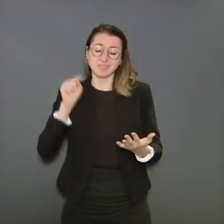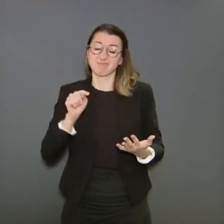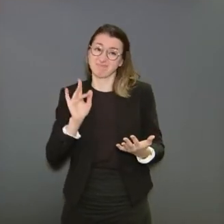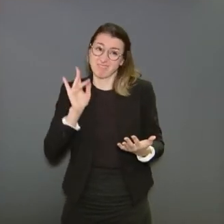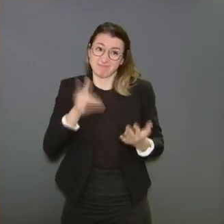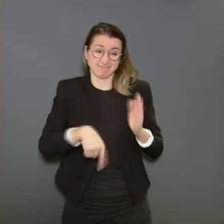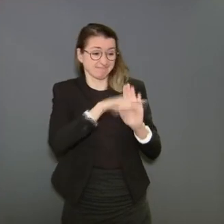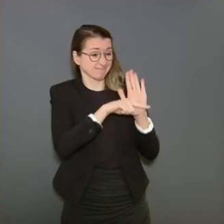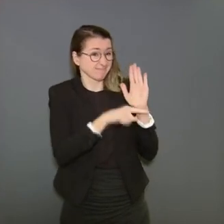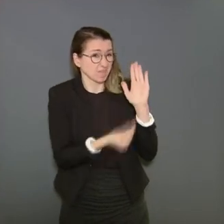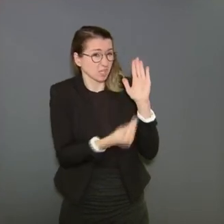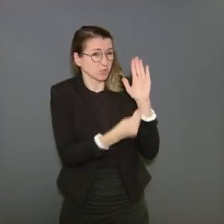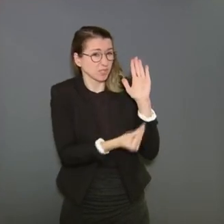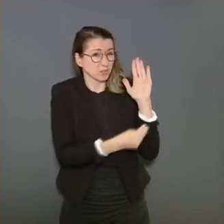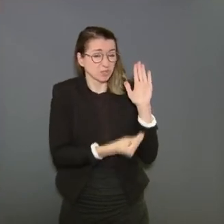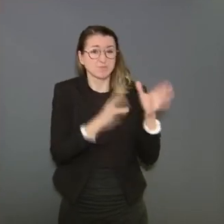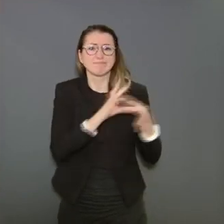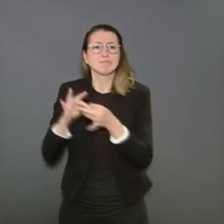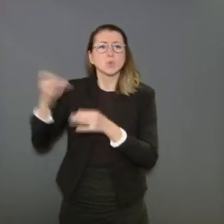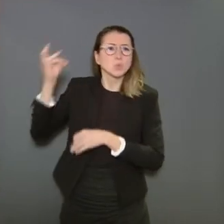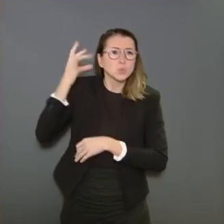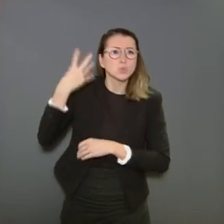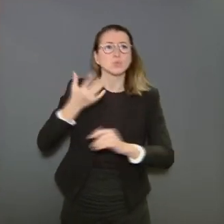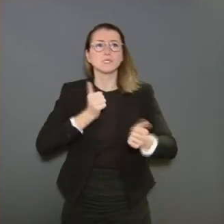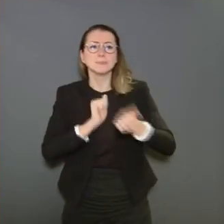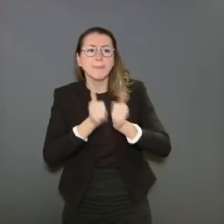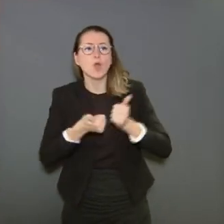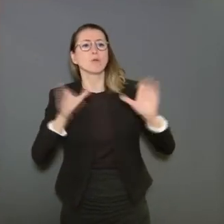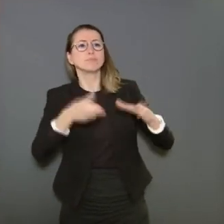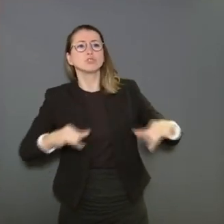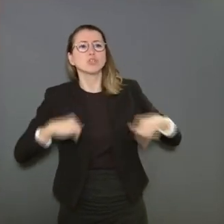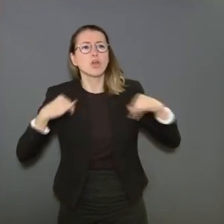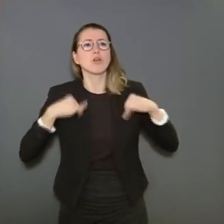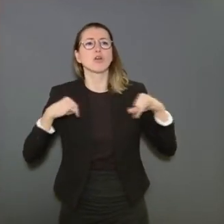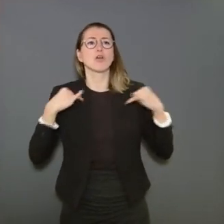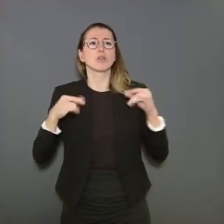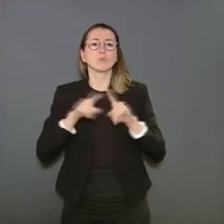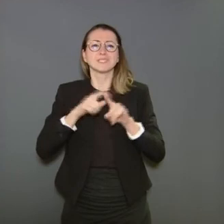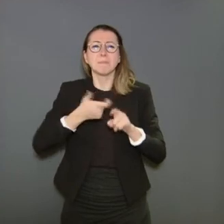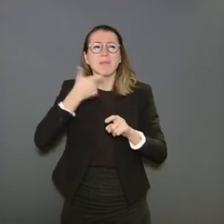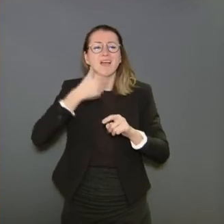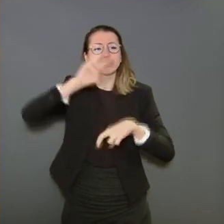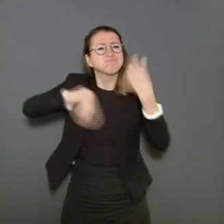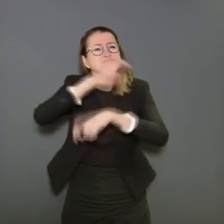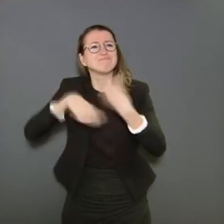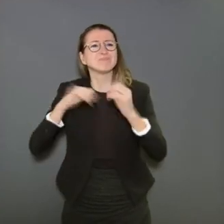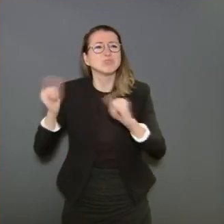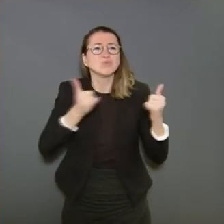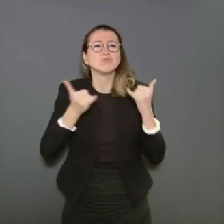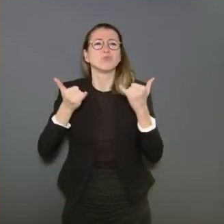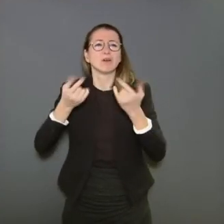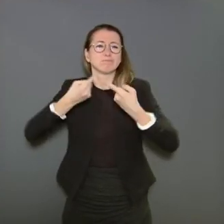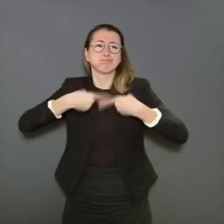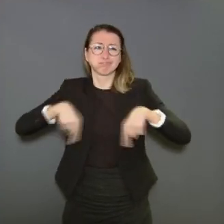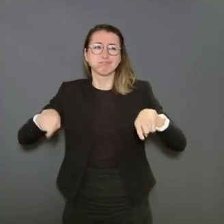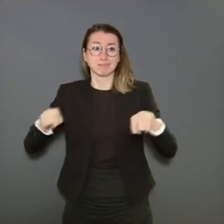domaine de la culture, du sport, de la jeunesse, les parcs d'attraction et les écoles supérieures. C'est